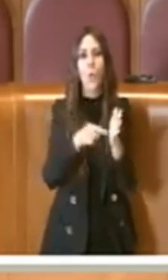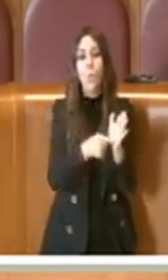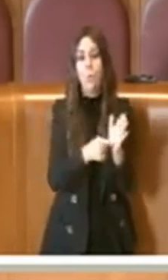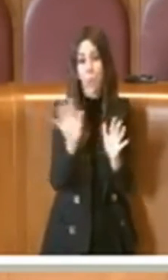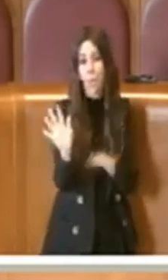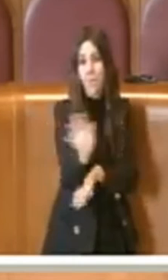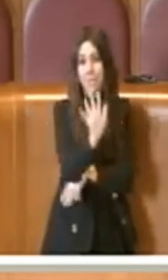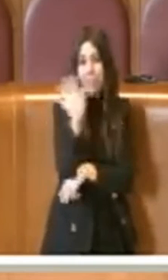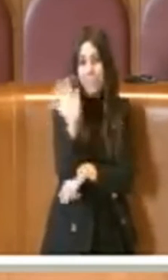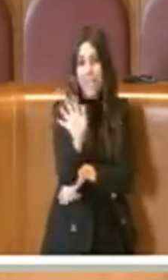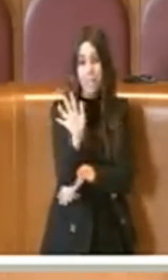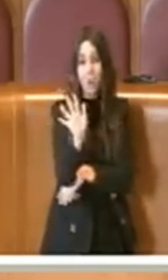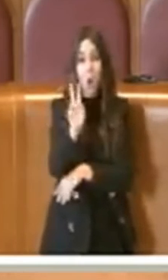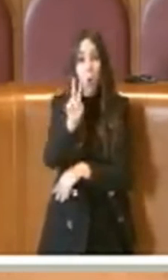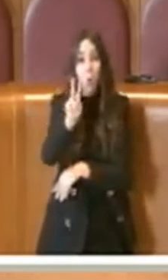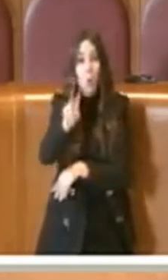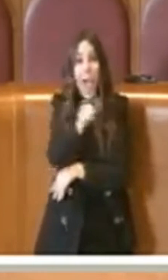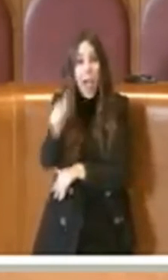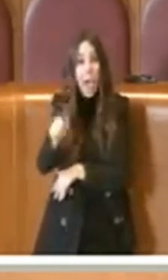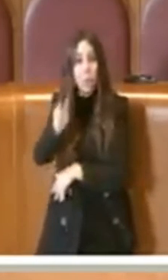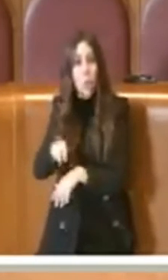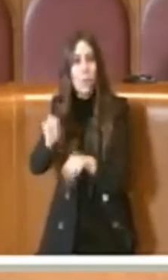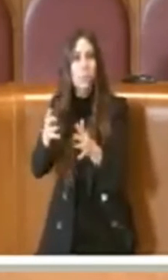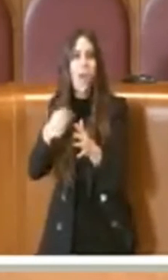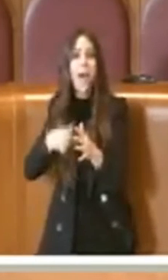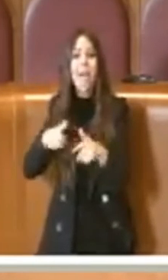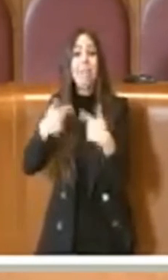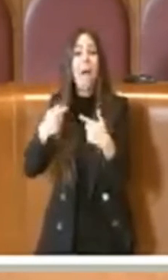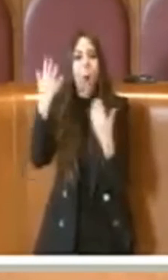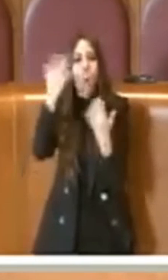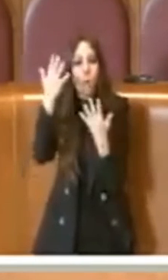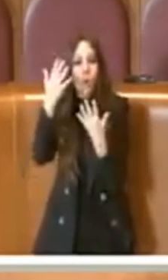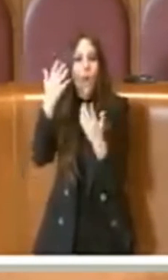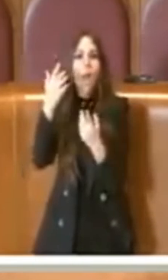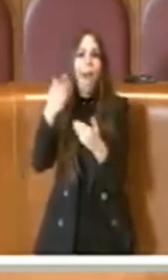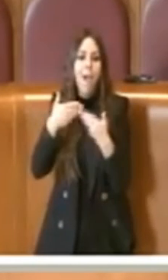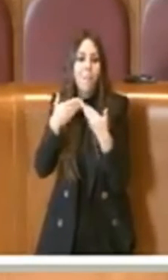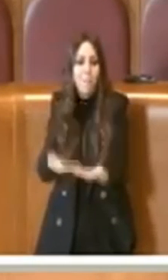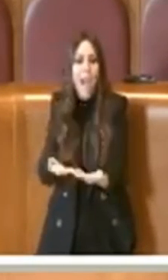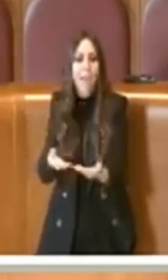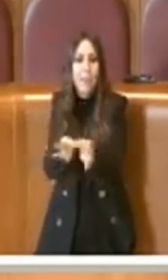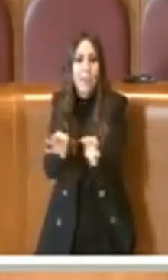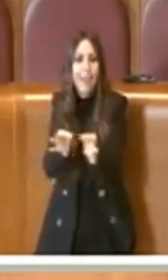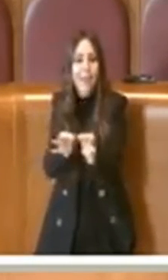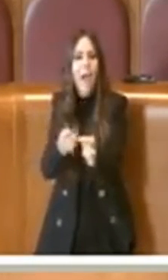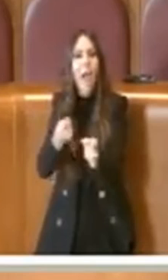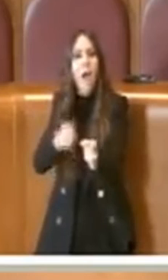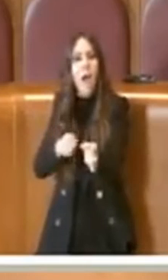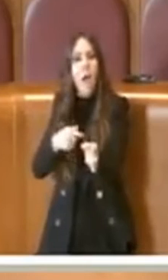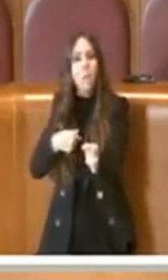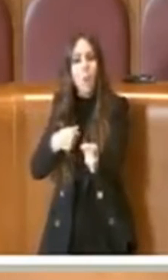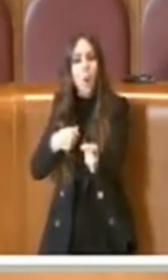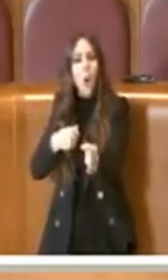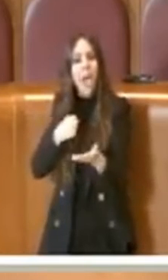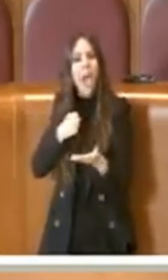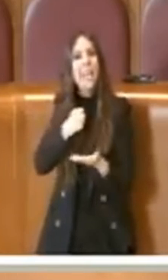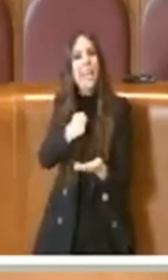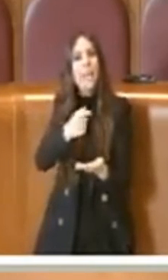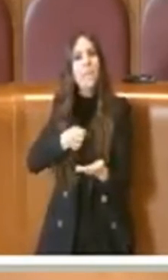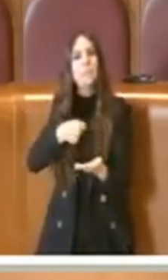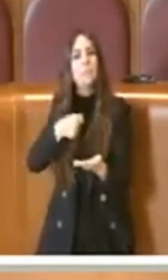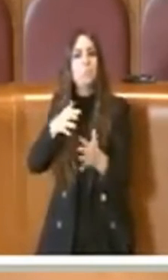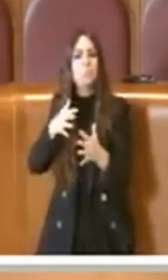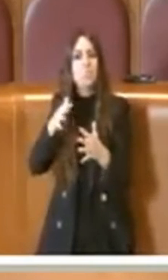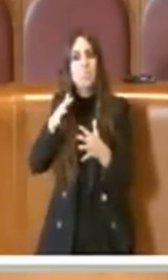esempio, nel 2019 avevano dato parere favorevole a pieni degli investimenti che prevedevano 6,5